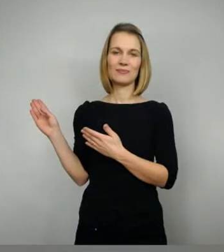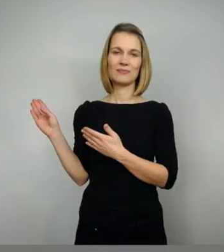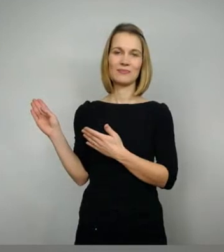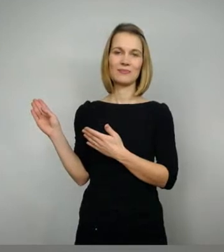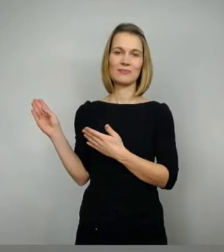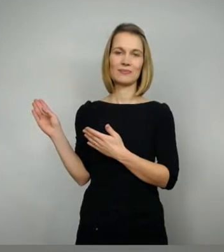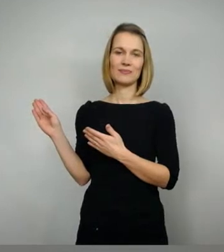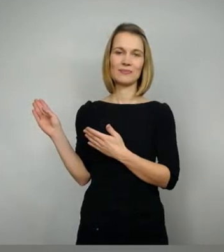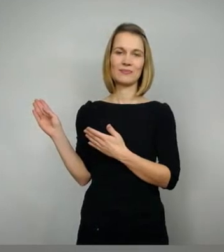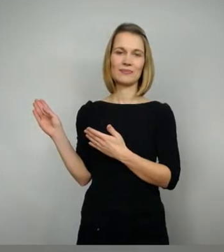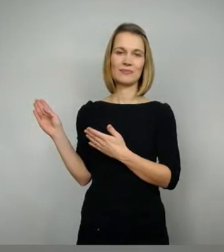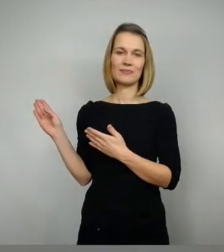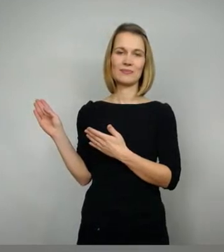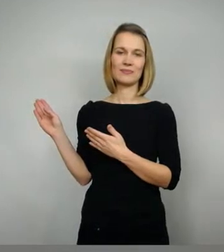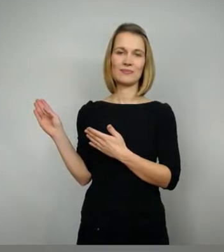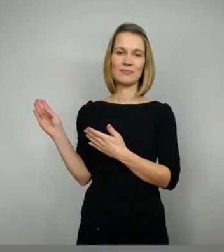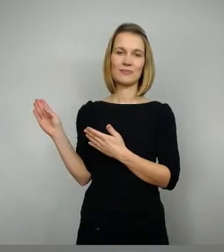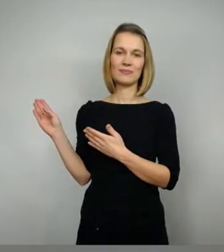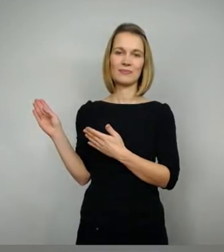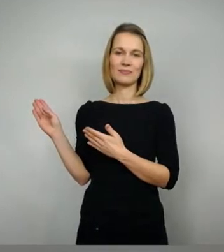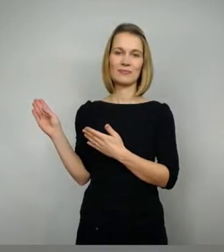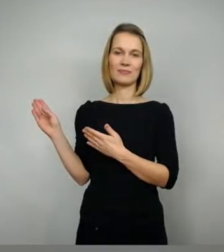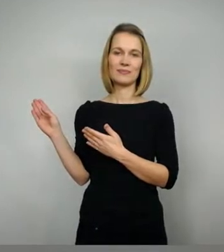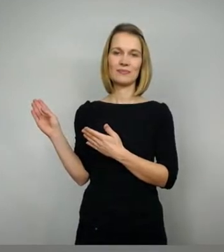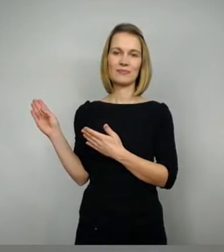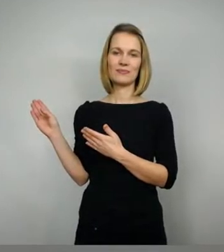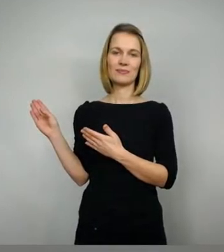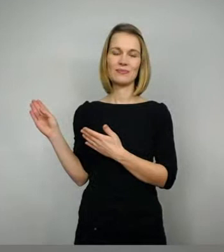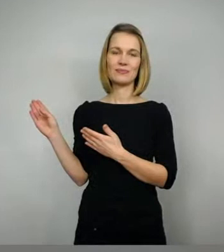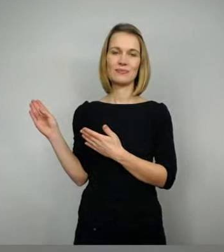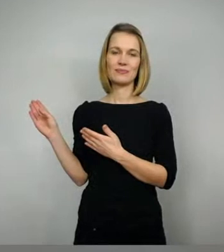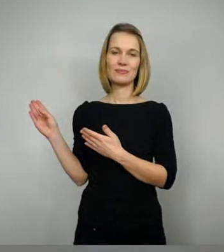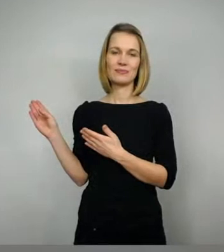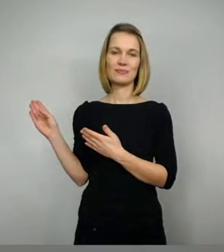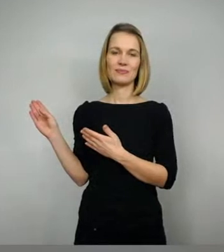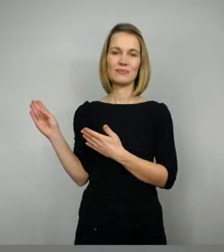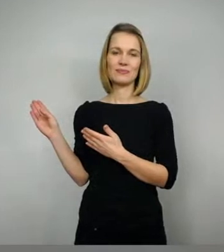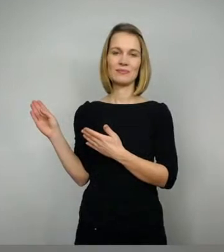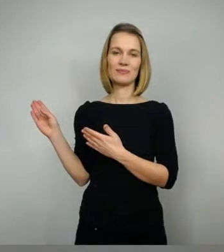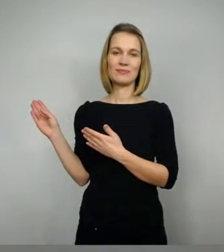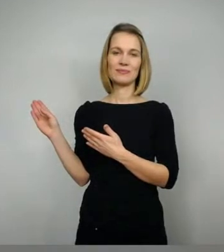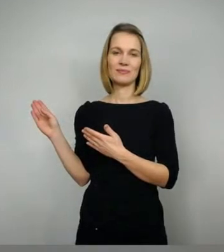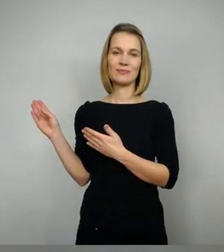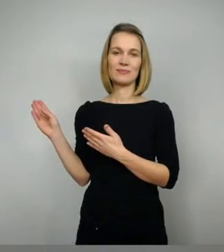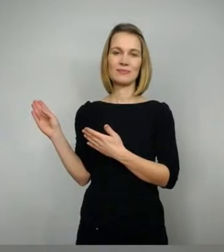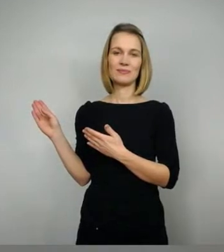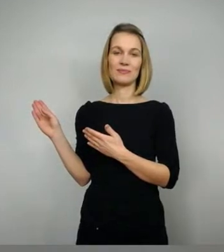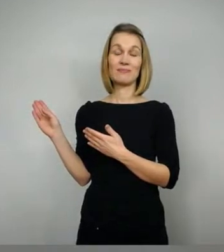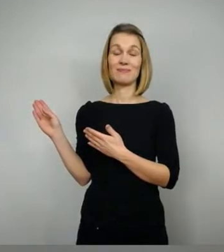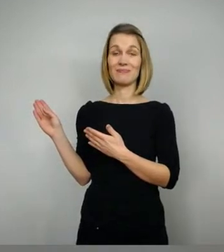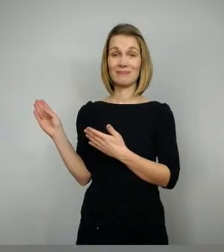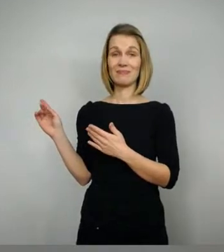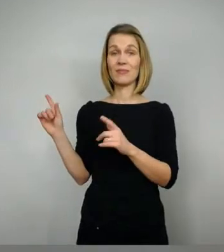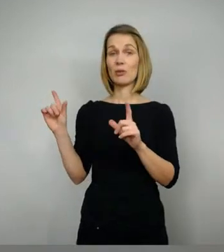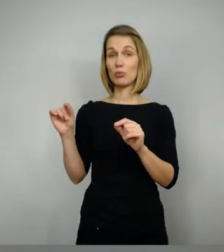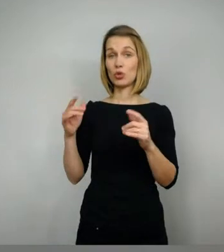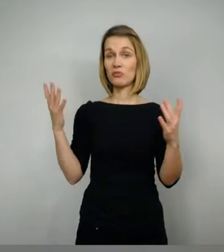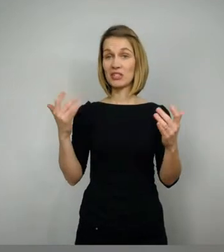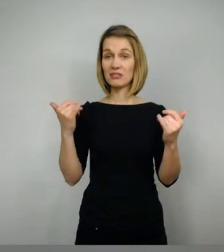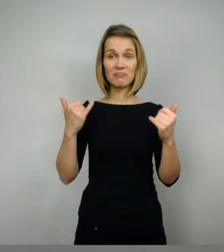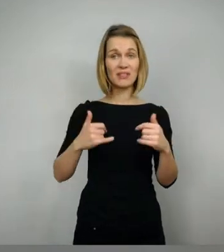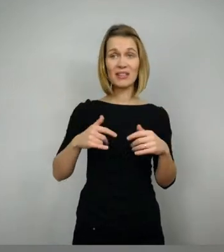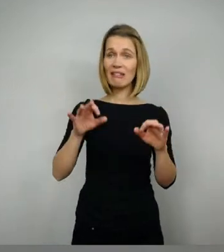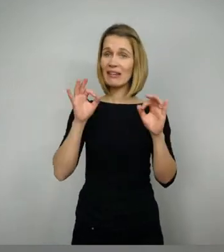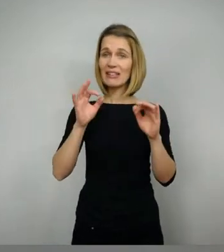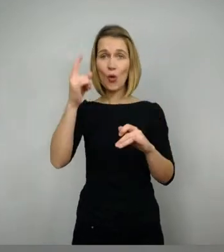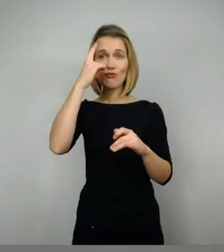wo er gekommen ist. Ob er noch in Leben oder tot sei, weiß niemand wahrlich davon zu reden. Also wir wissen nicht, was mit Dietrich